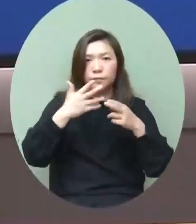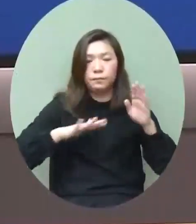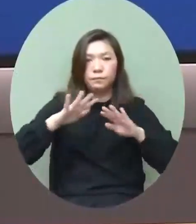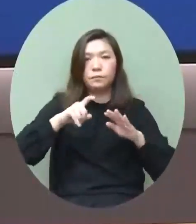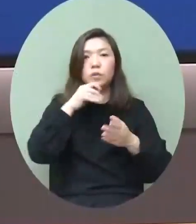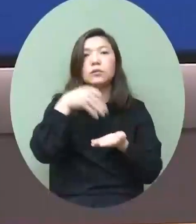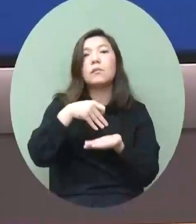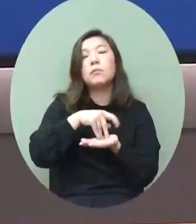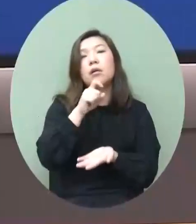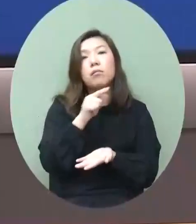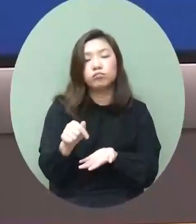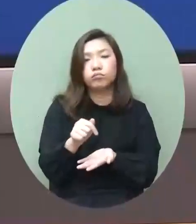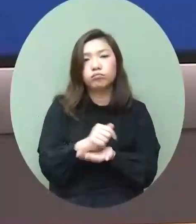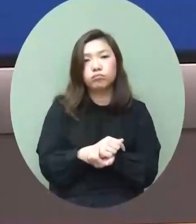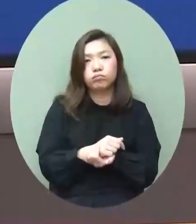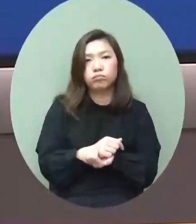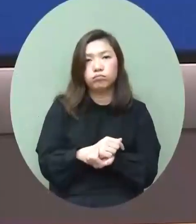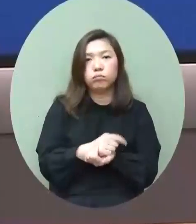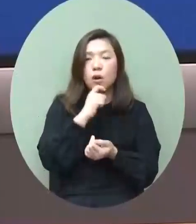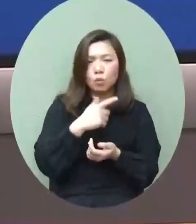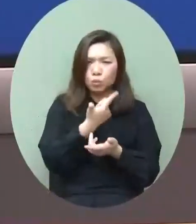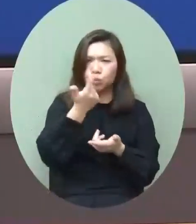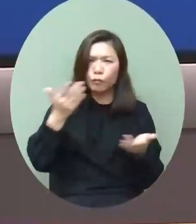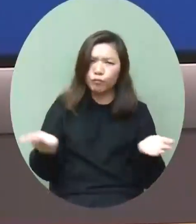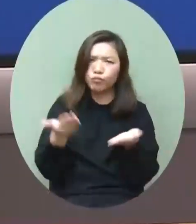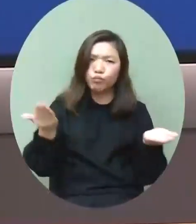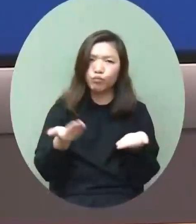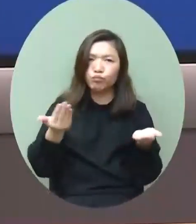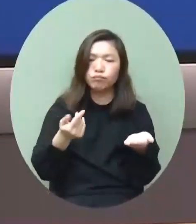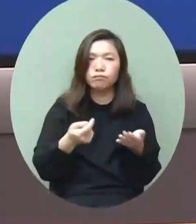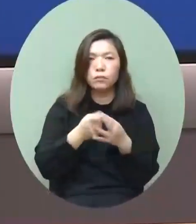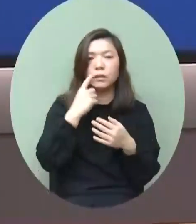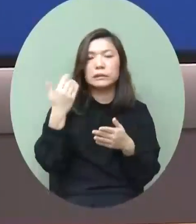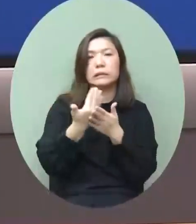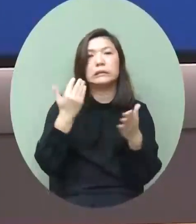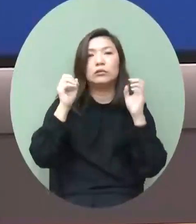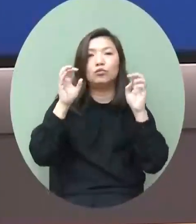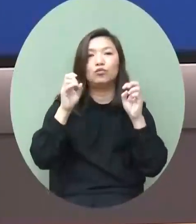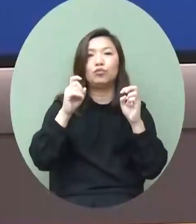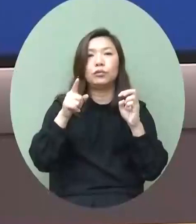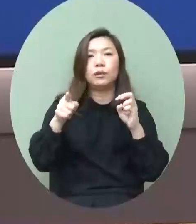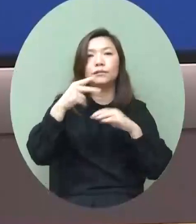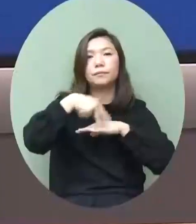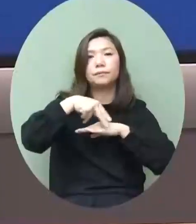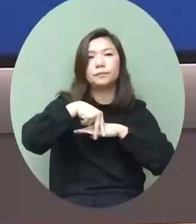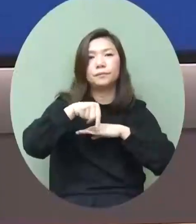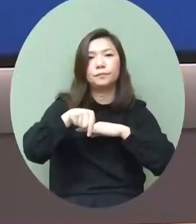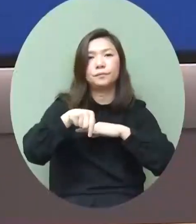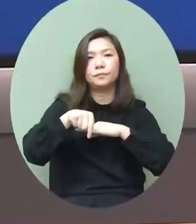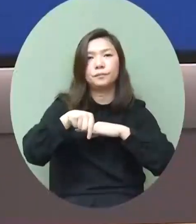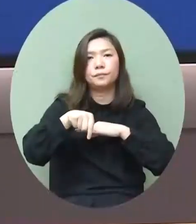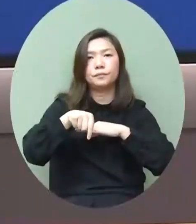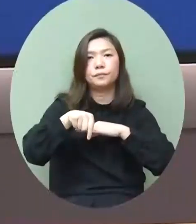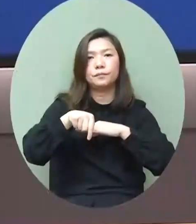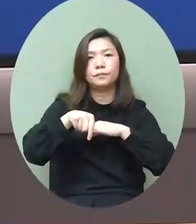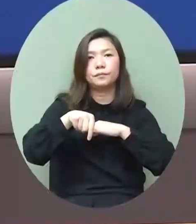但看上他們都是很歡迎我們早前公佈了的措施有